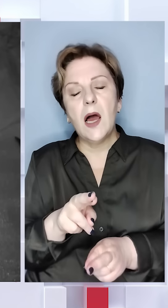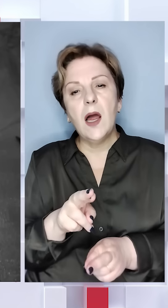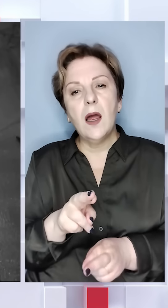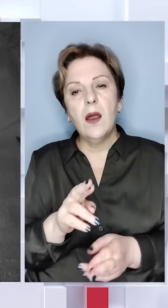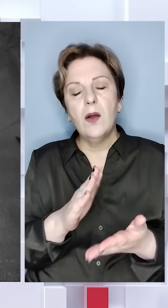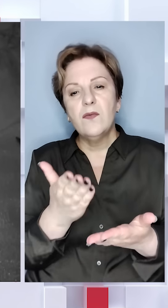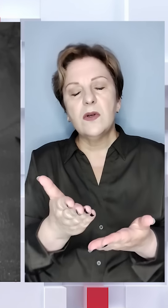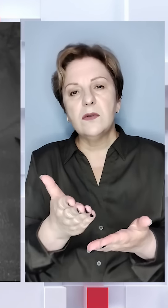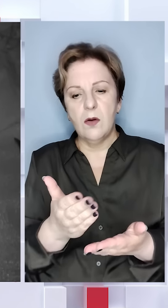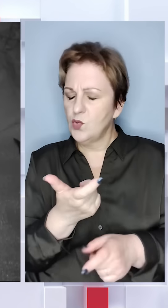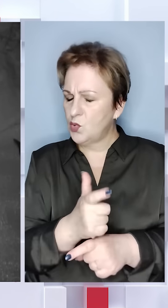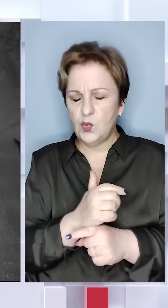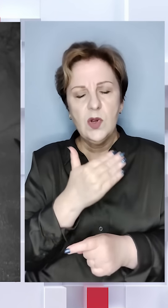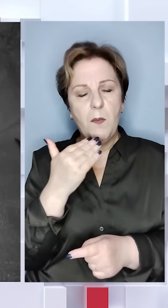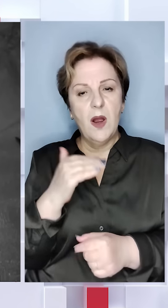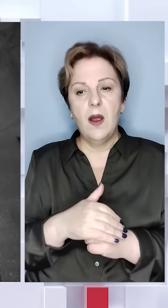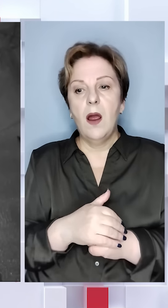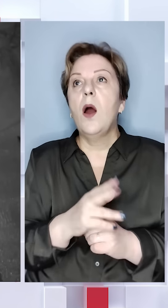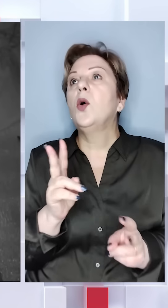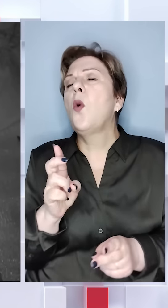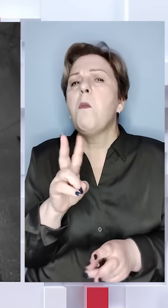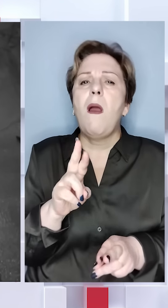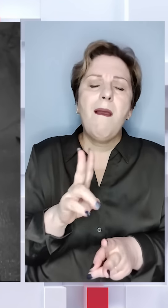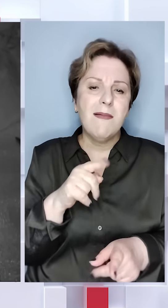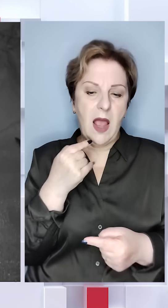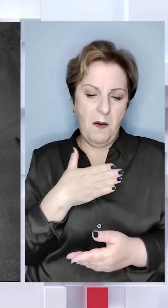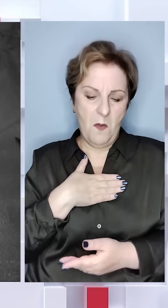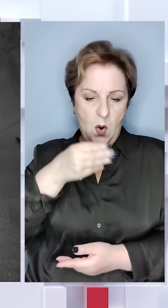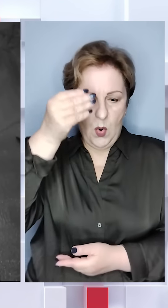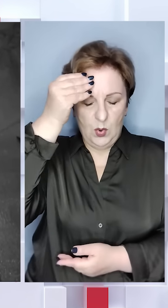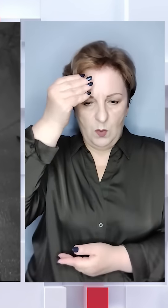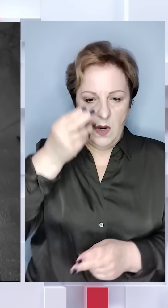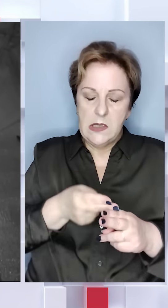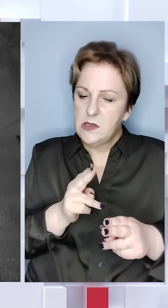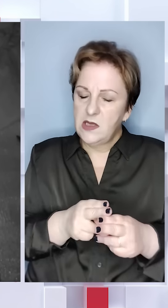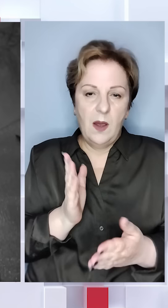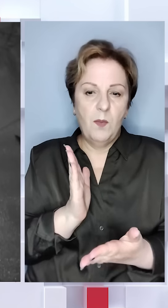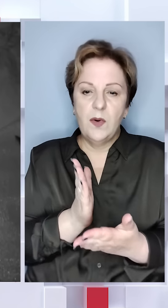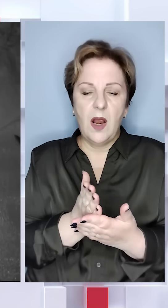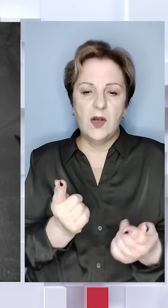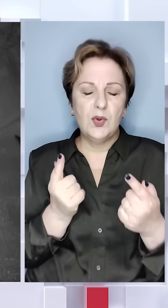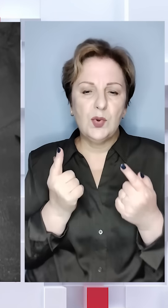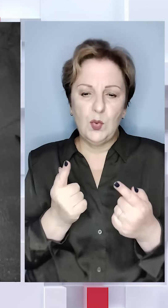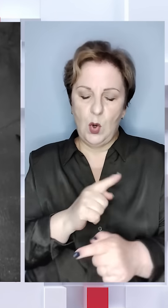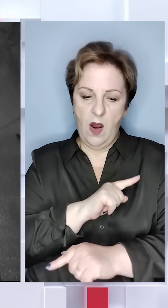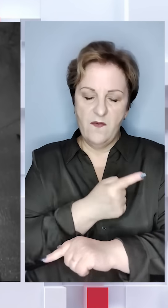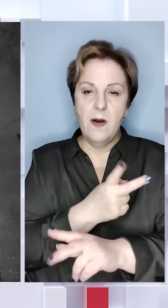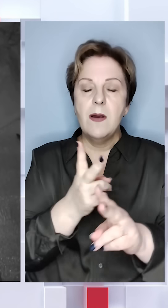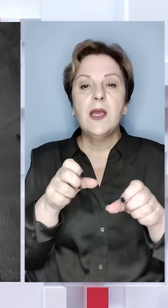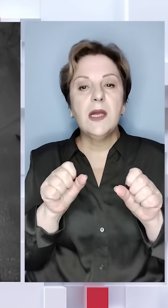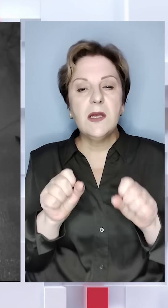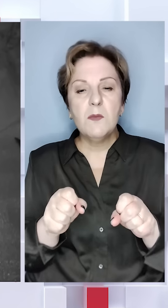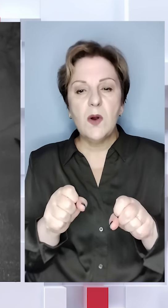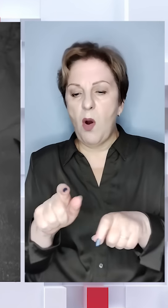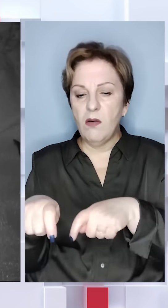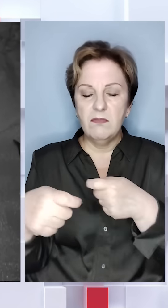умов? Це дуже багато. Хто б як не казав, на мою думку, це суттєва сила, яка може